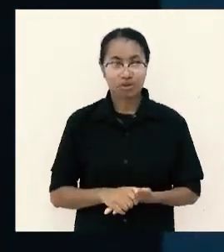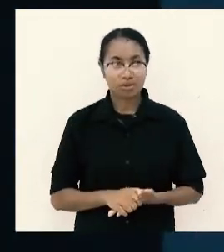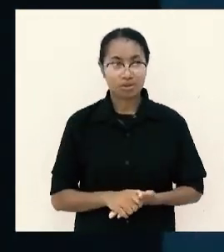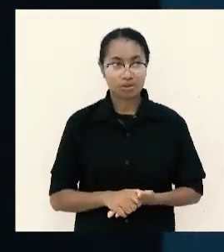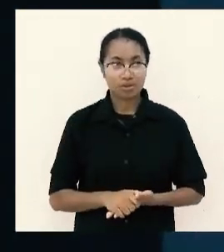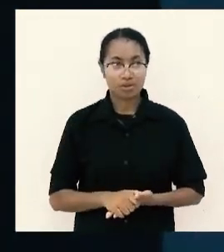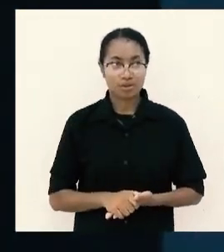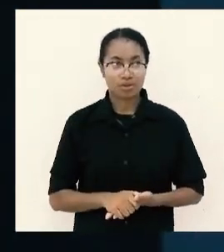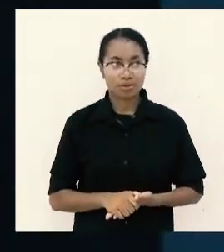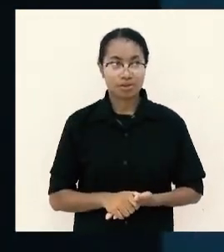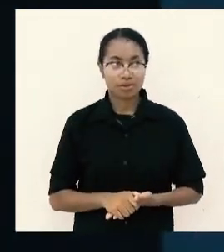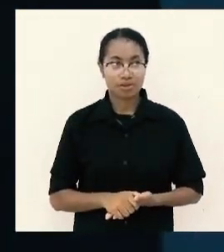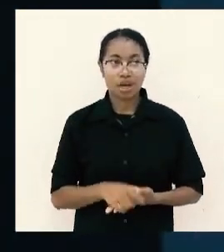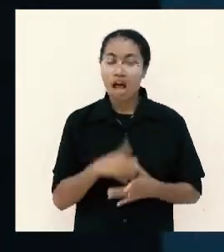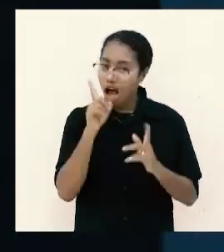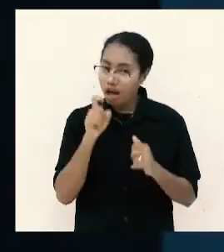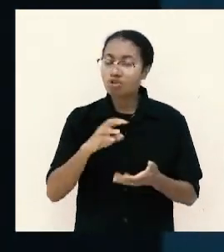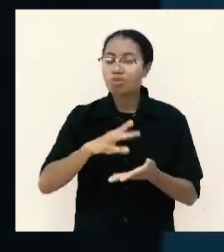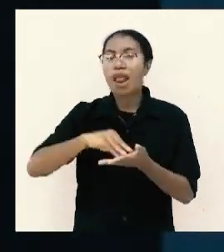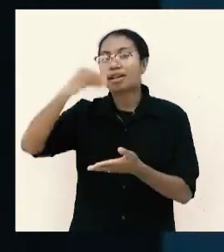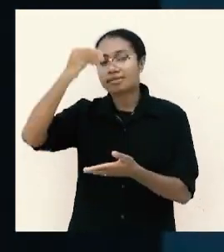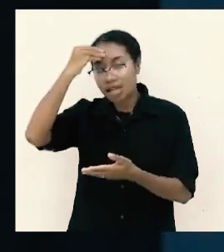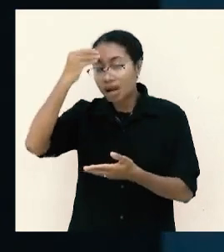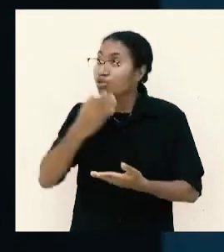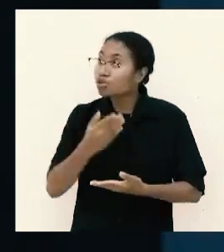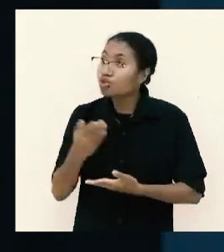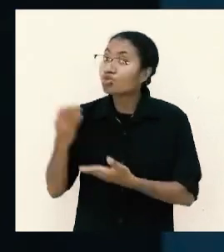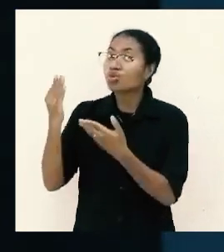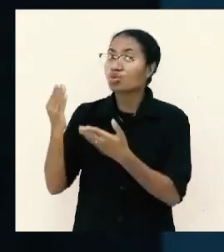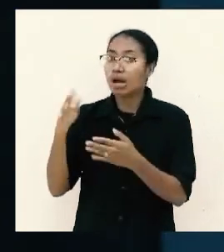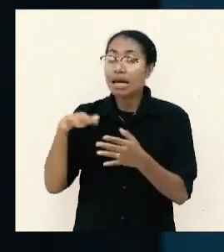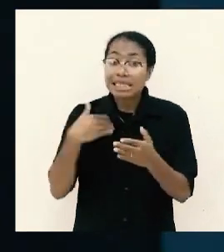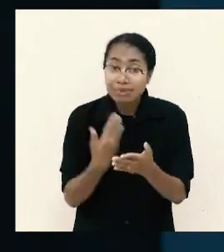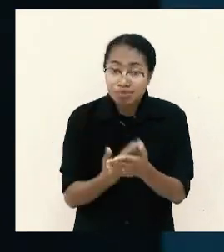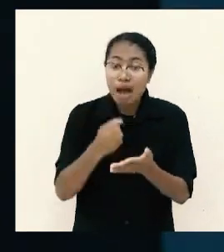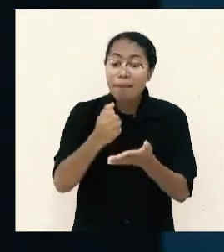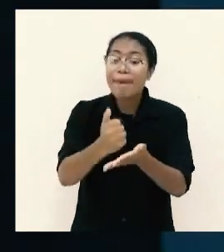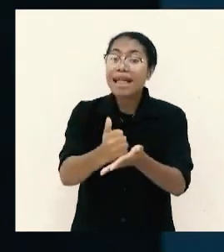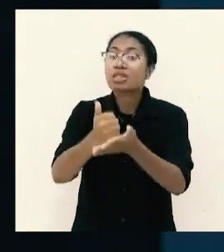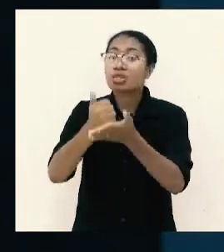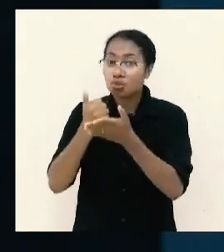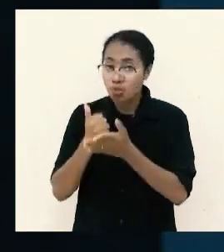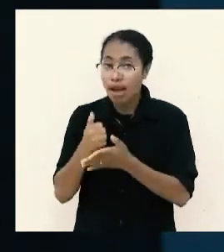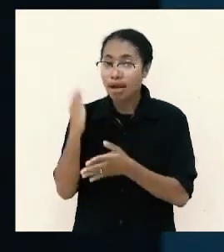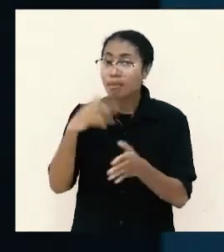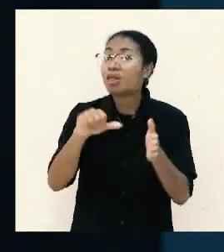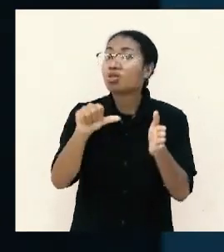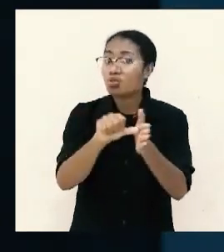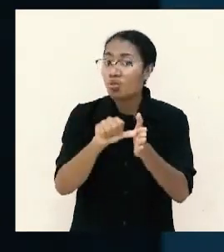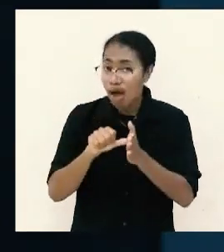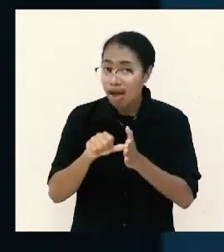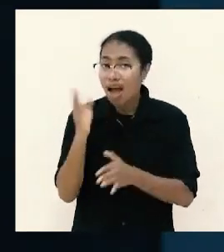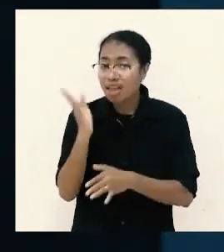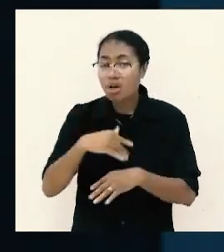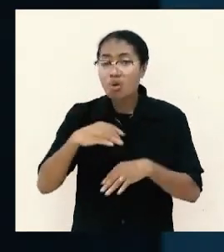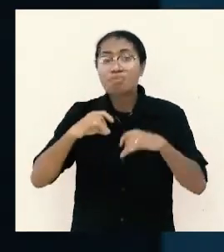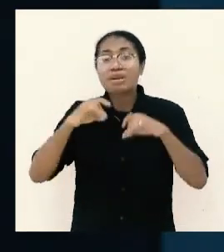belajar bersyukur semua bantuan semua berkat semua